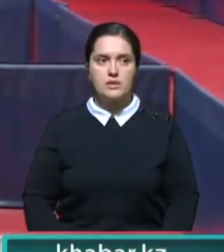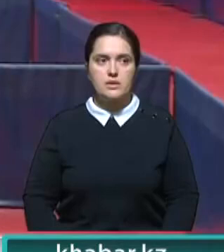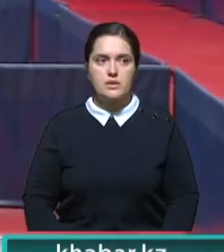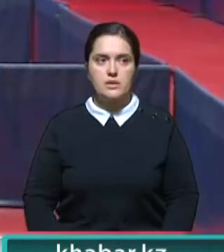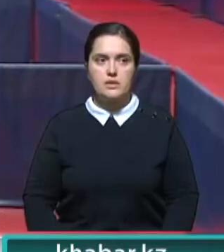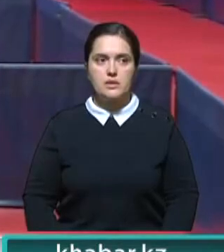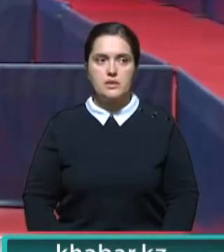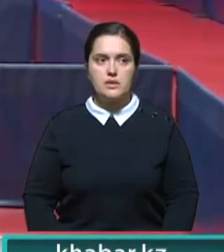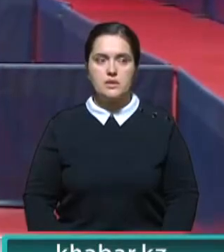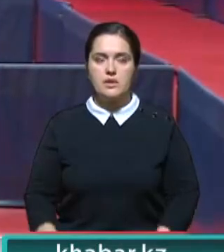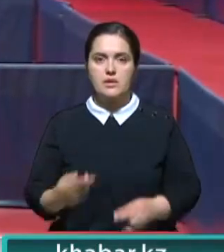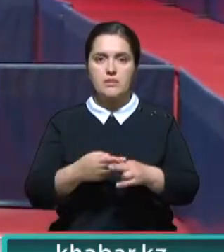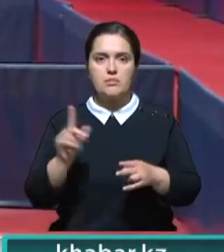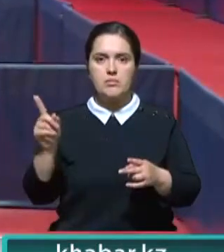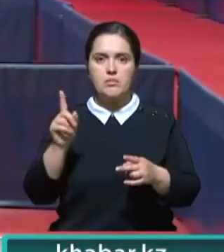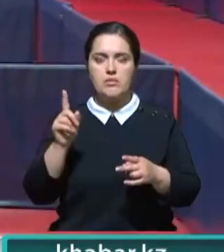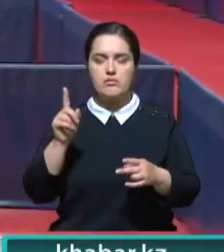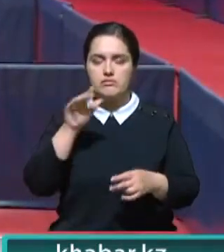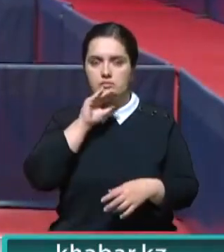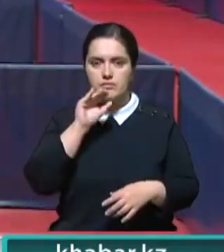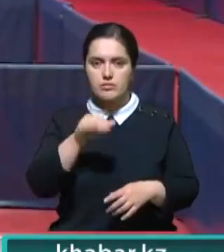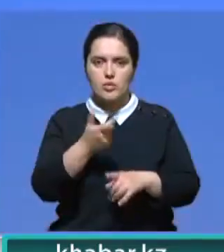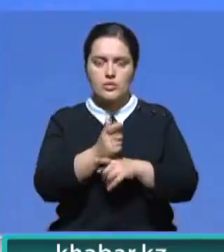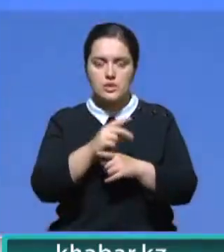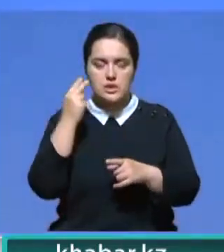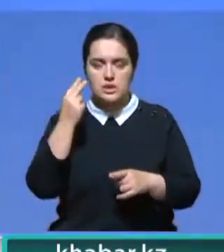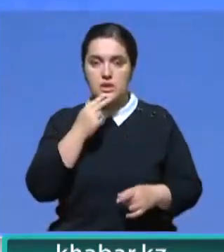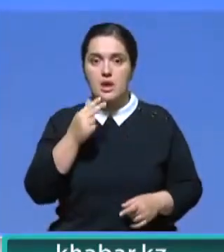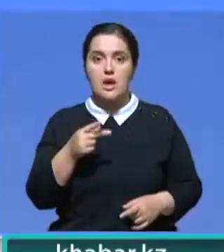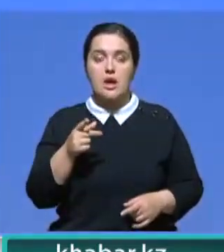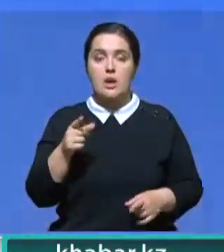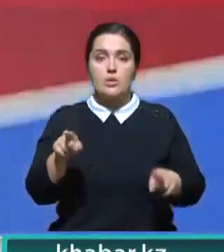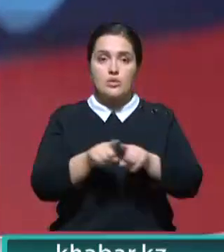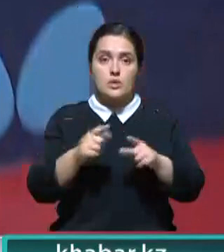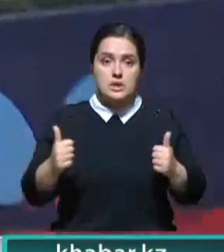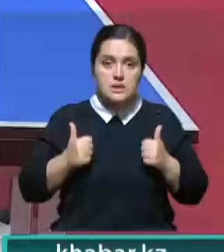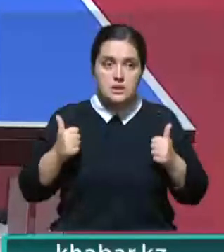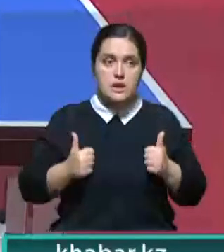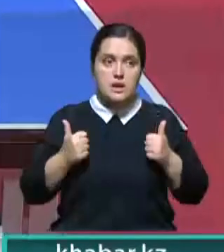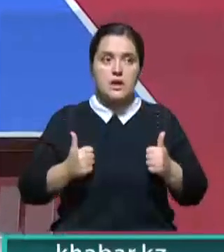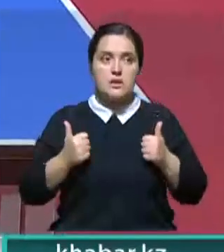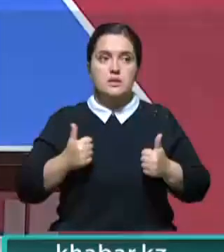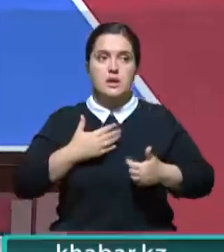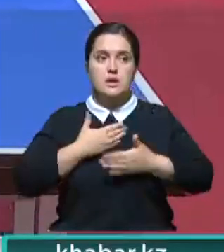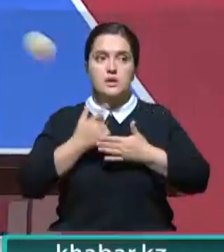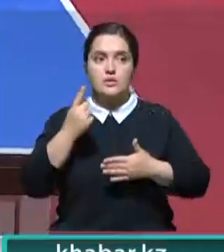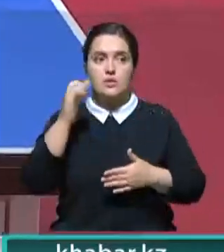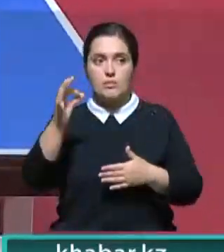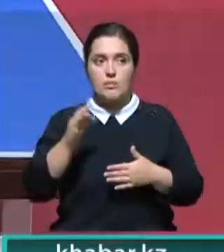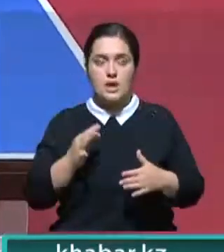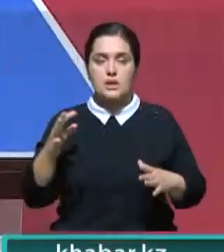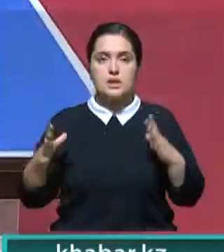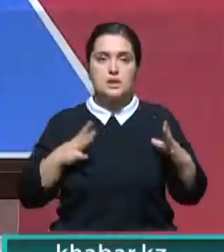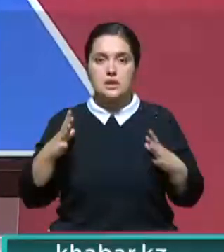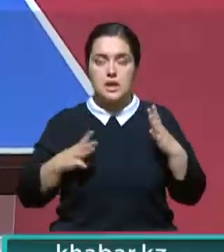как у нас. Например, борьба бокса у них там. Это настольный теннис у них. Алан говорит, что тоже старается выкладываться на все 100%. Тренировки